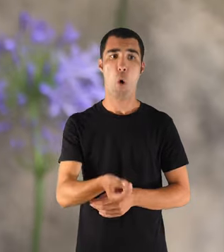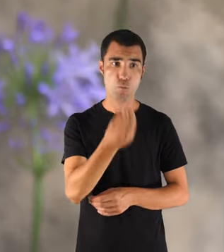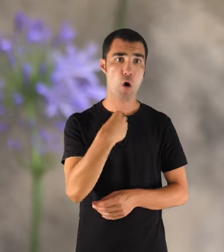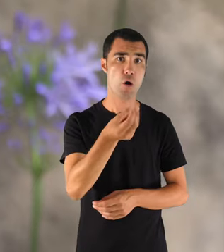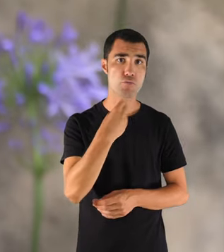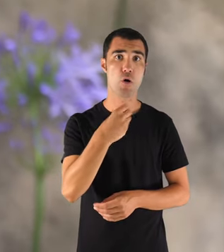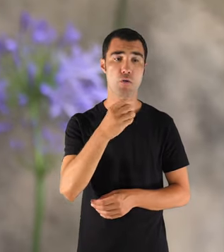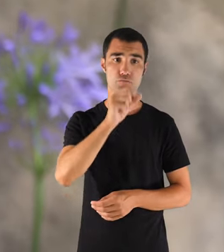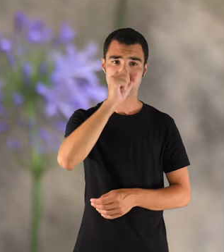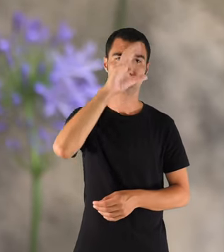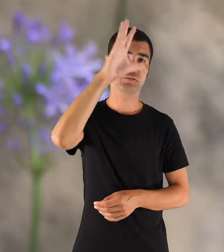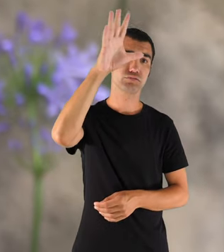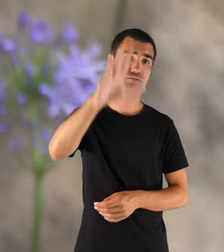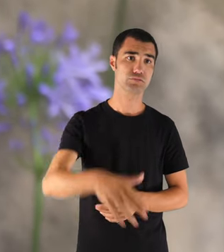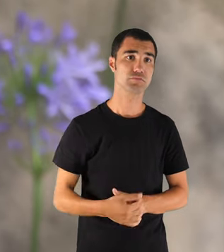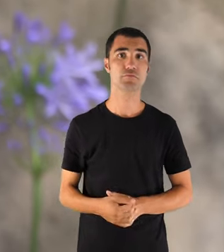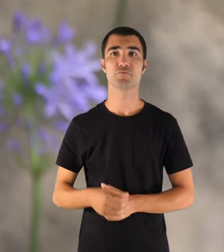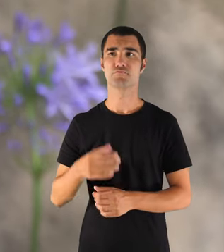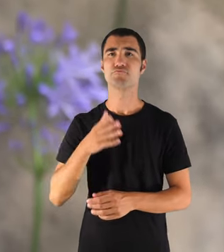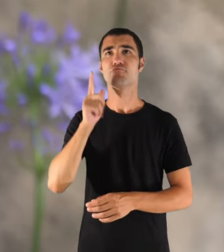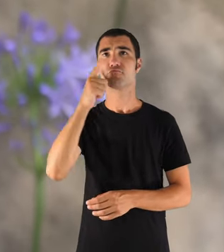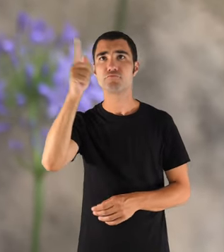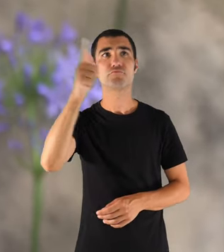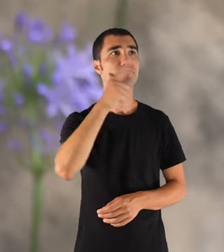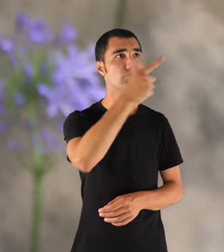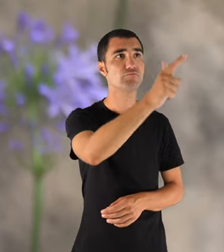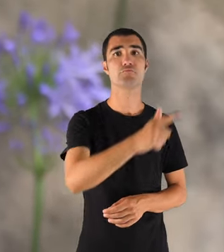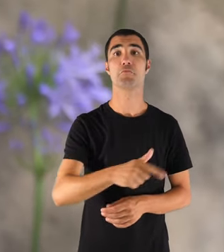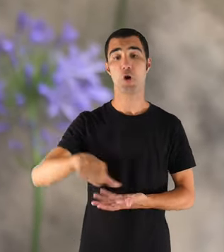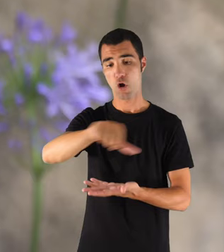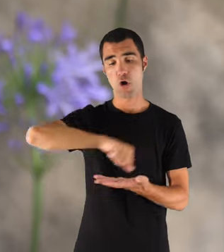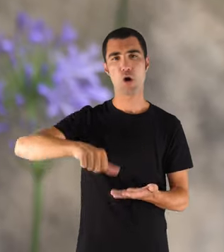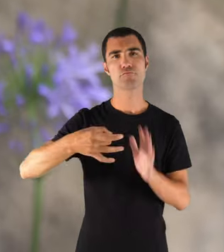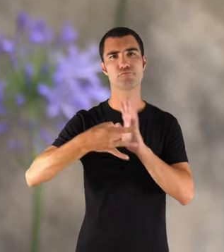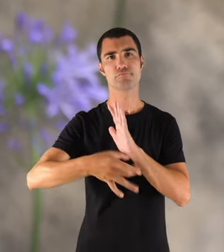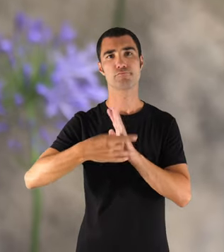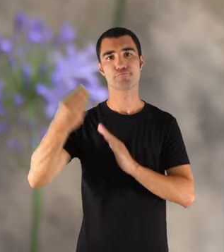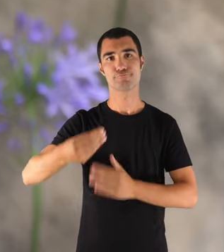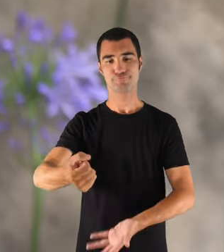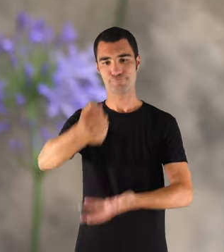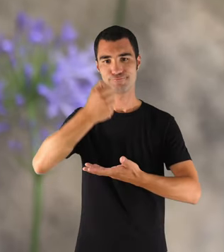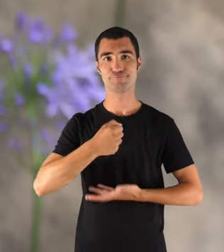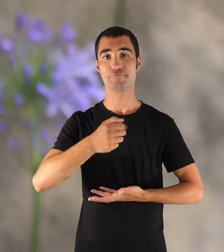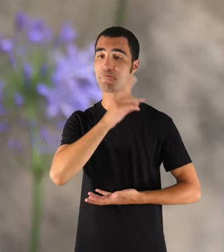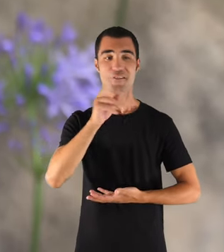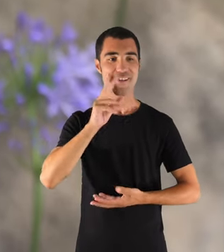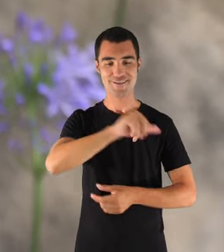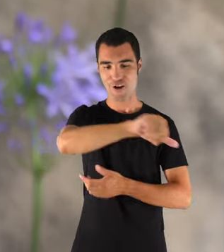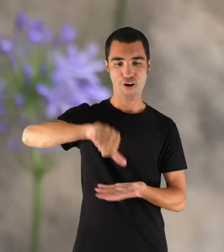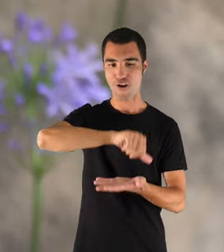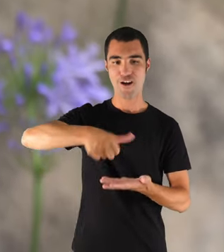'anys, i venen fora, això, però m'ho donaven sol i bo. Mo mare tenia oli per tot l'any,